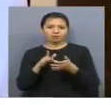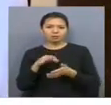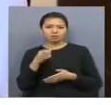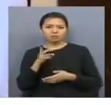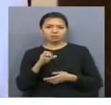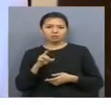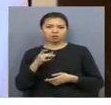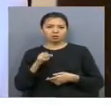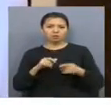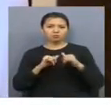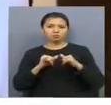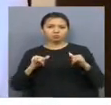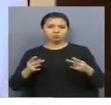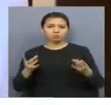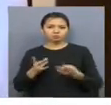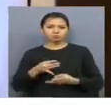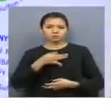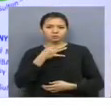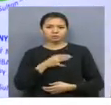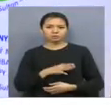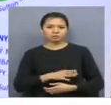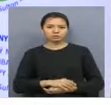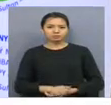және әкотуризмді дамыту қажеттігін атаб өтті.